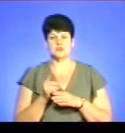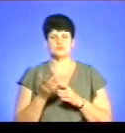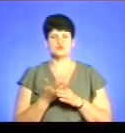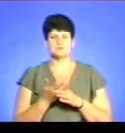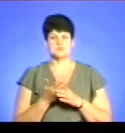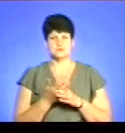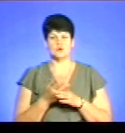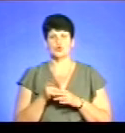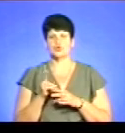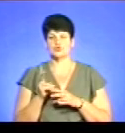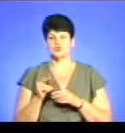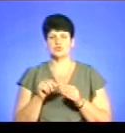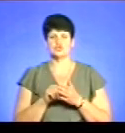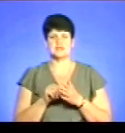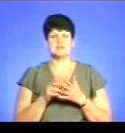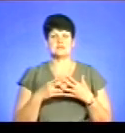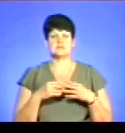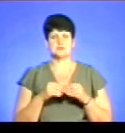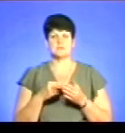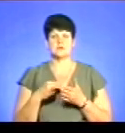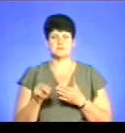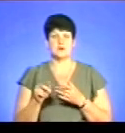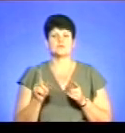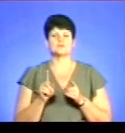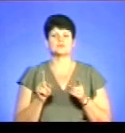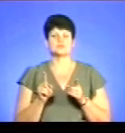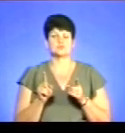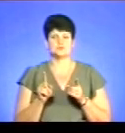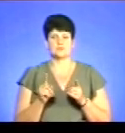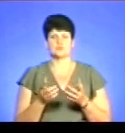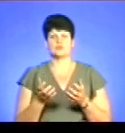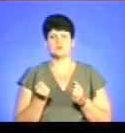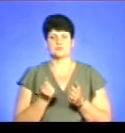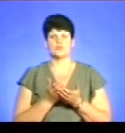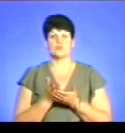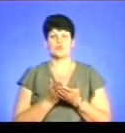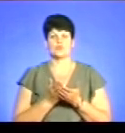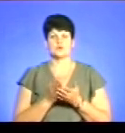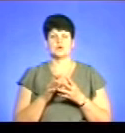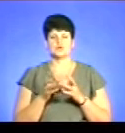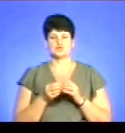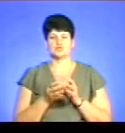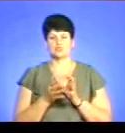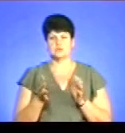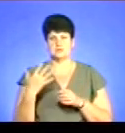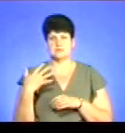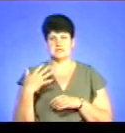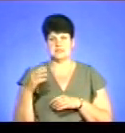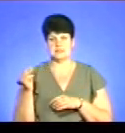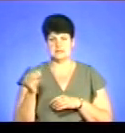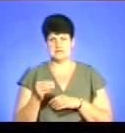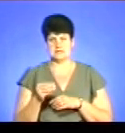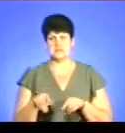хтось із швенів сім'ї придбав річ або отримав послугу на суму більшу, 50 тисяч,